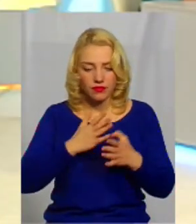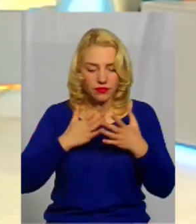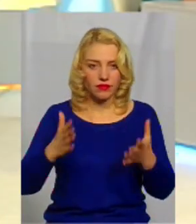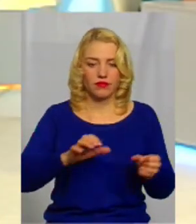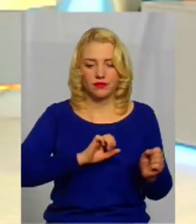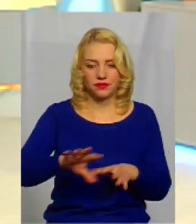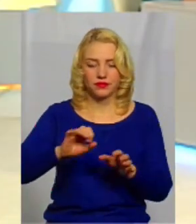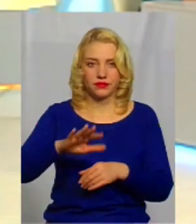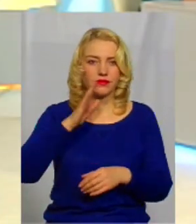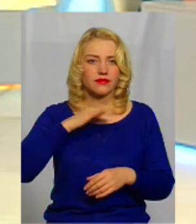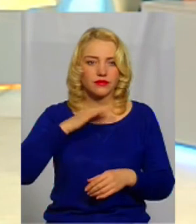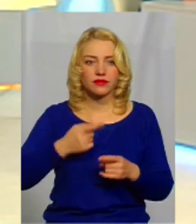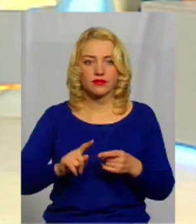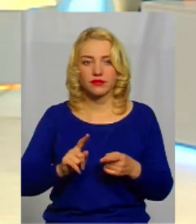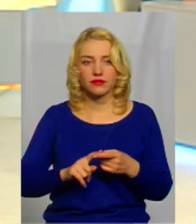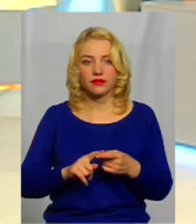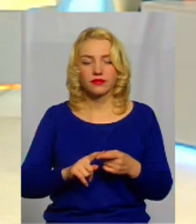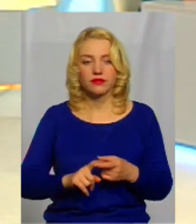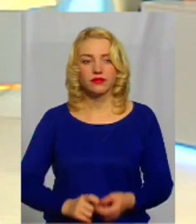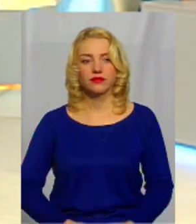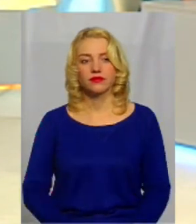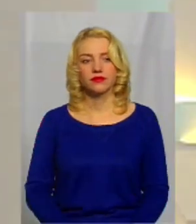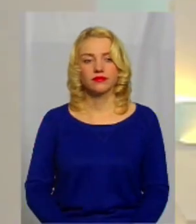води. А цей ж ніколи теж не лиштовує.